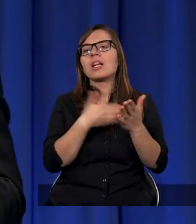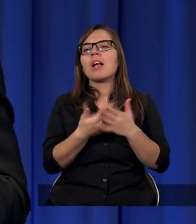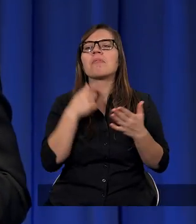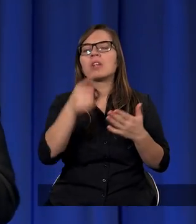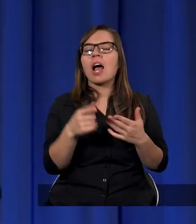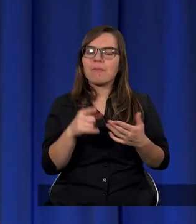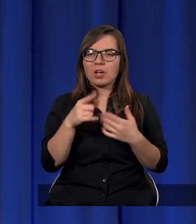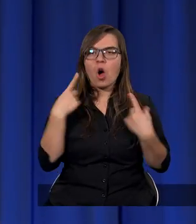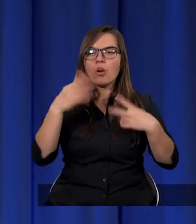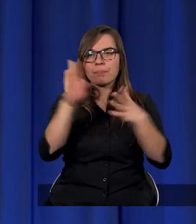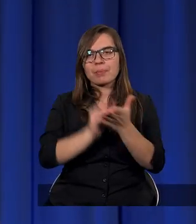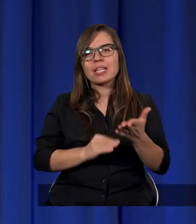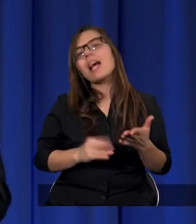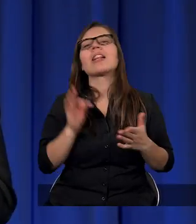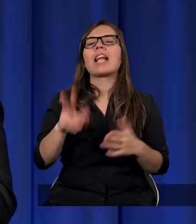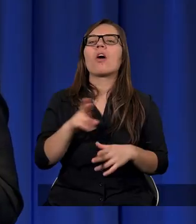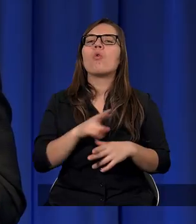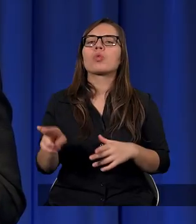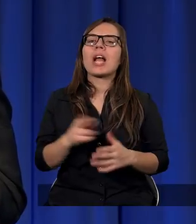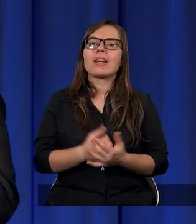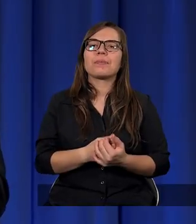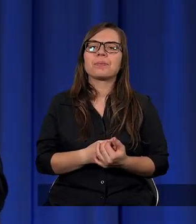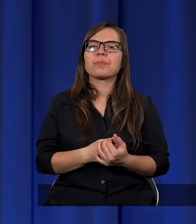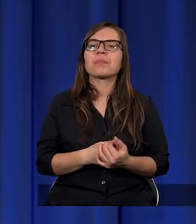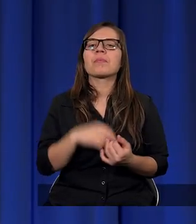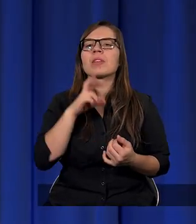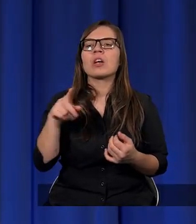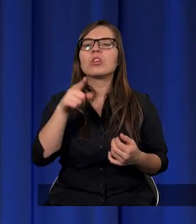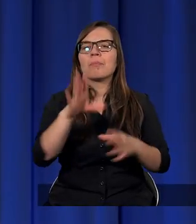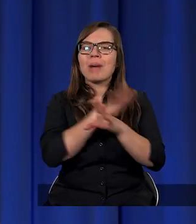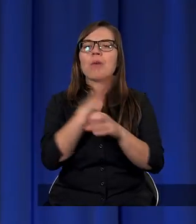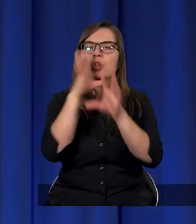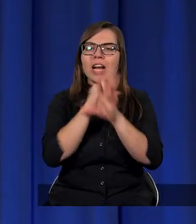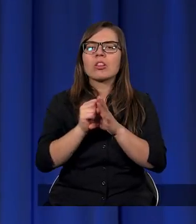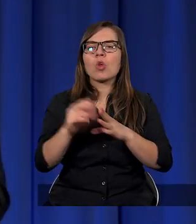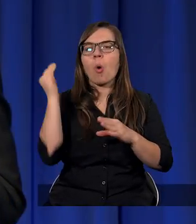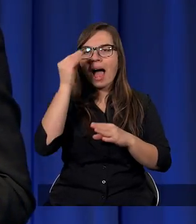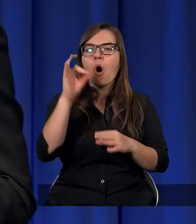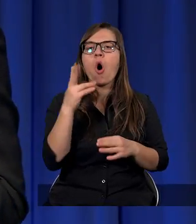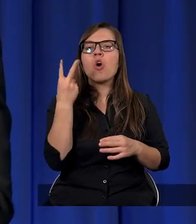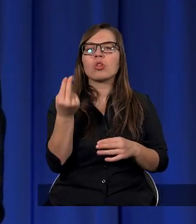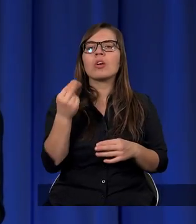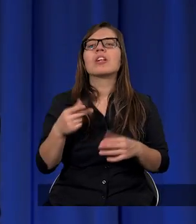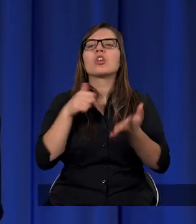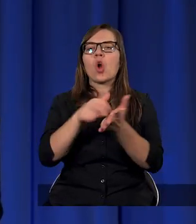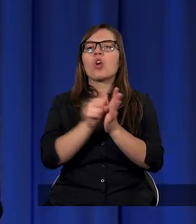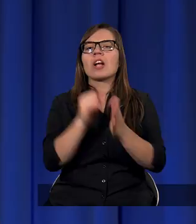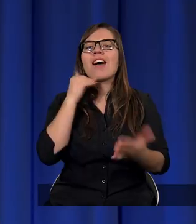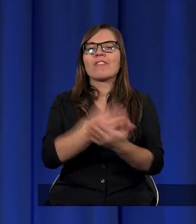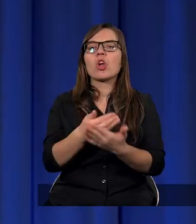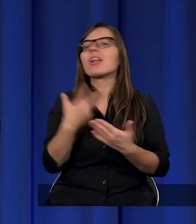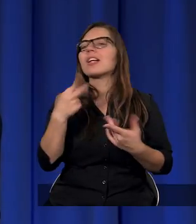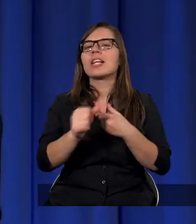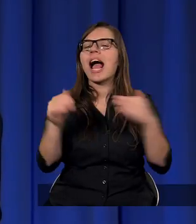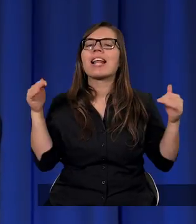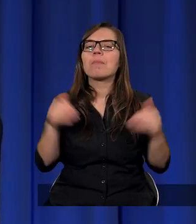Bates napisał taką rzecz. Przy całym szacunku do nauki o Trójcy doszedłem do wniosku, że nie